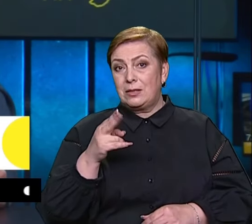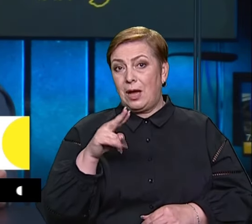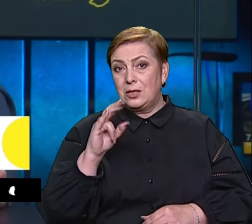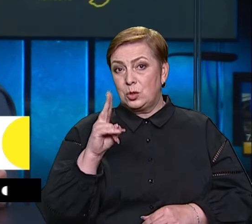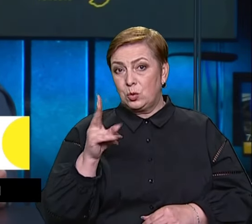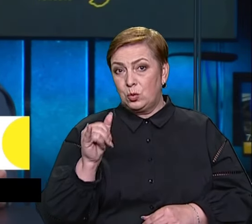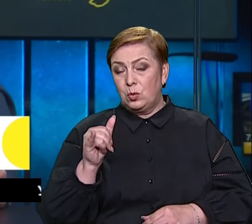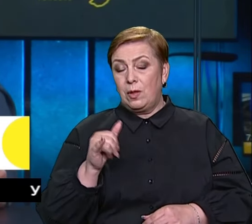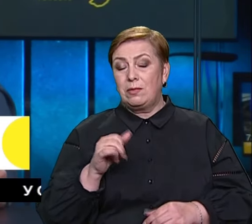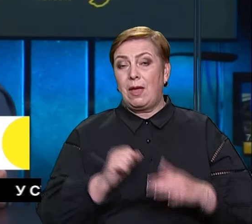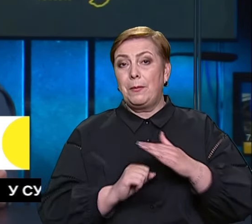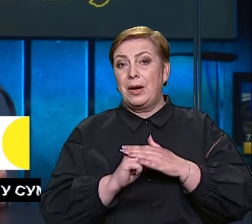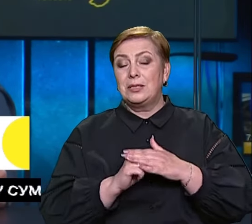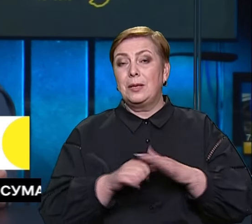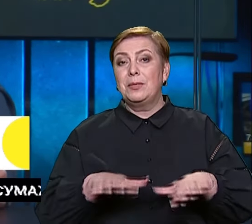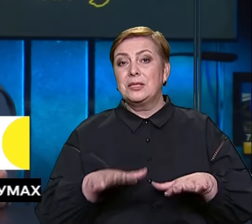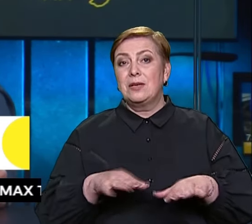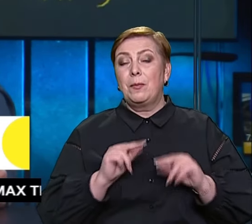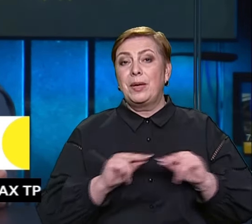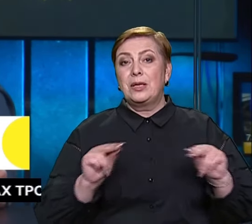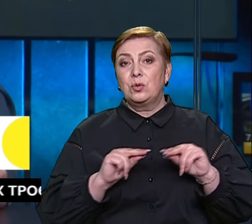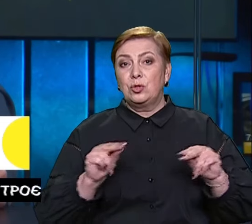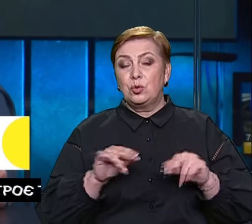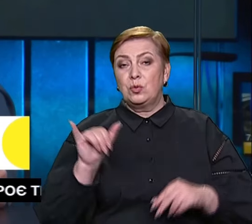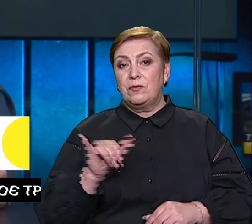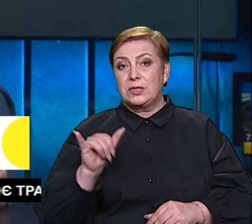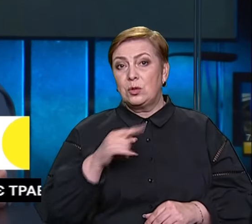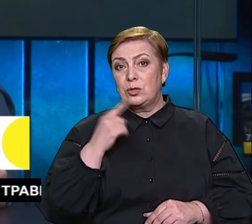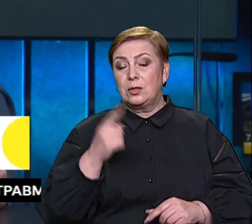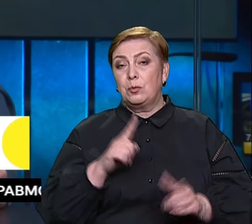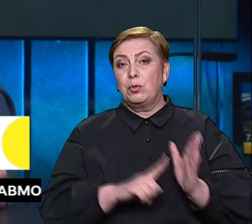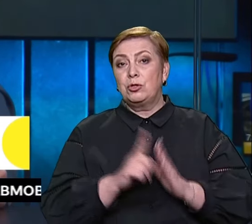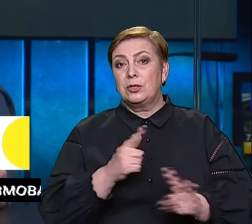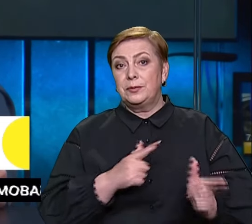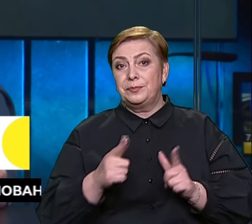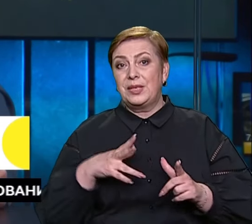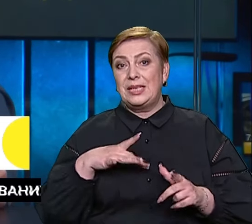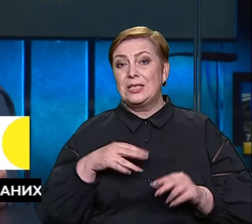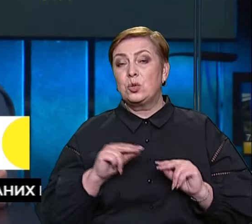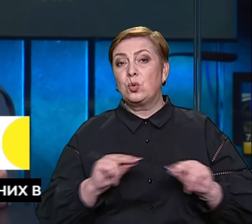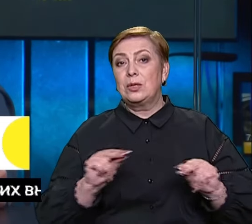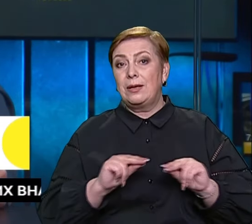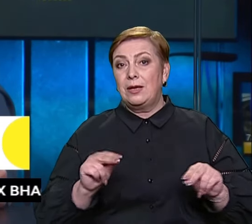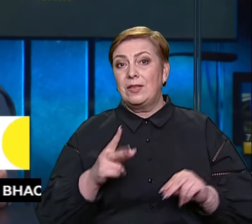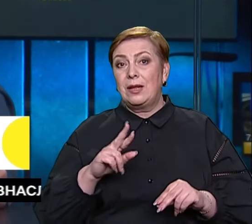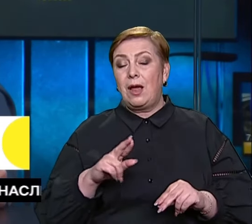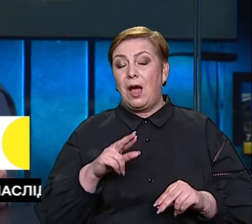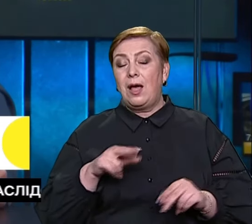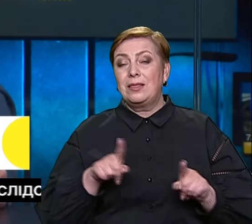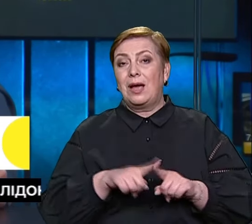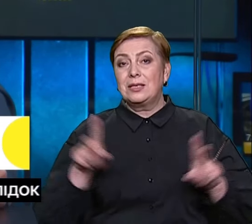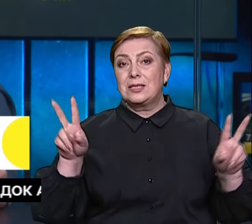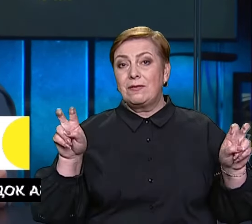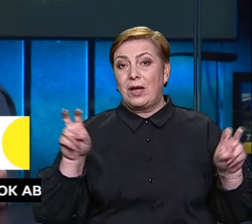на базі місцевого педагогічного університету, росіяни почали підготовку інструкторів для так званих «орлят Росії».